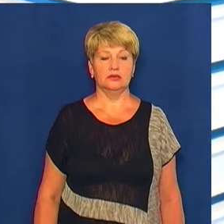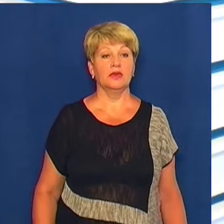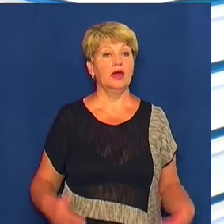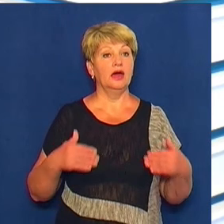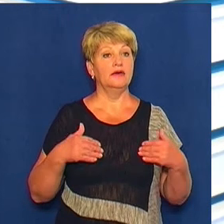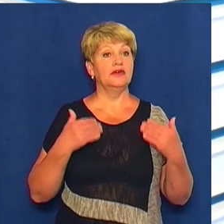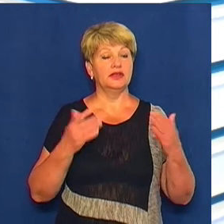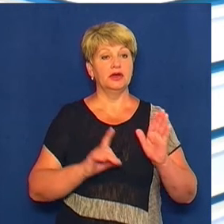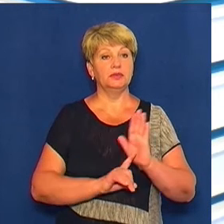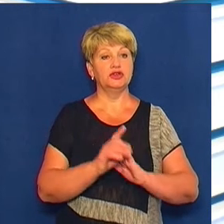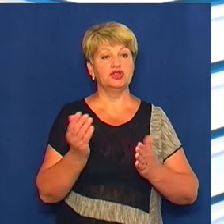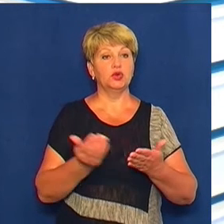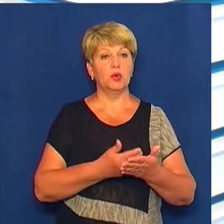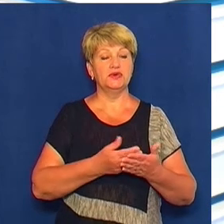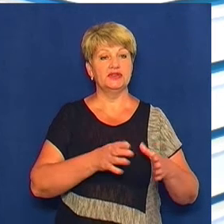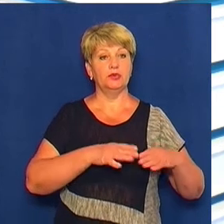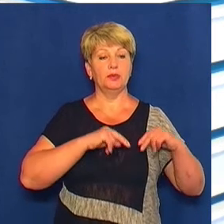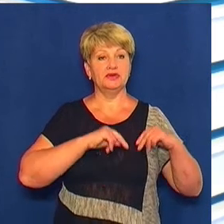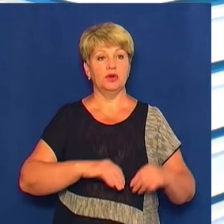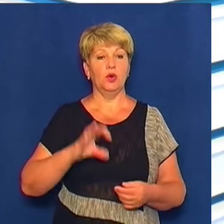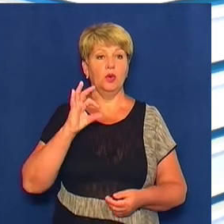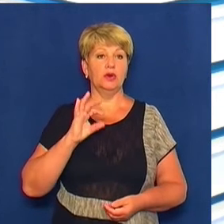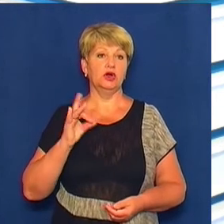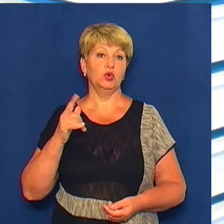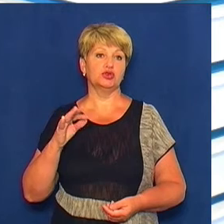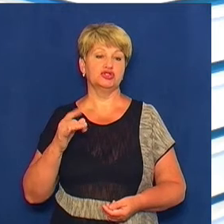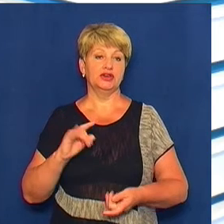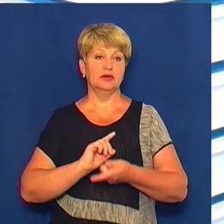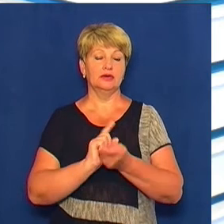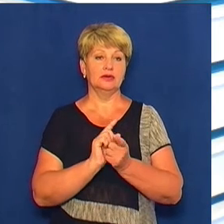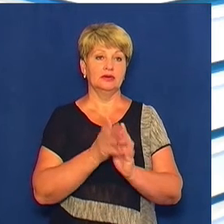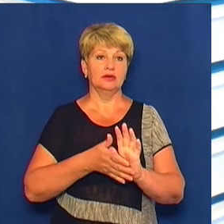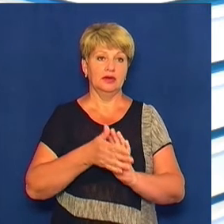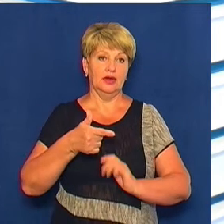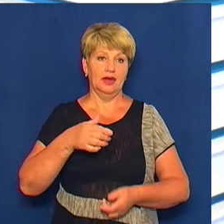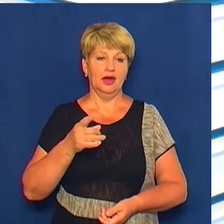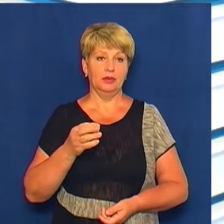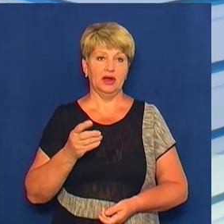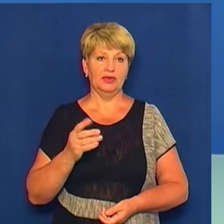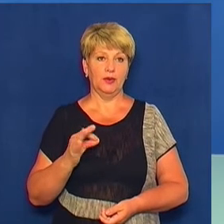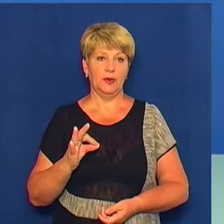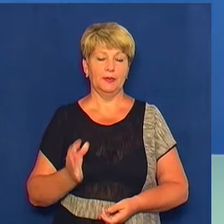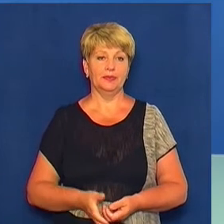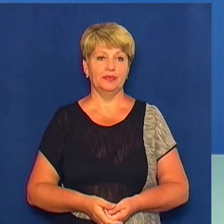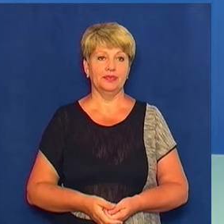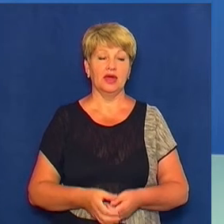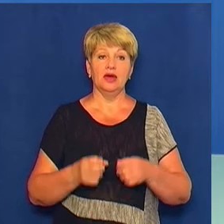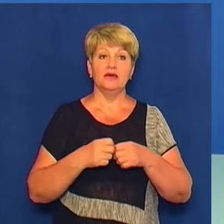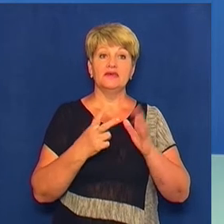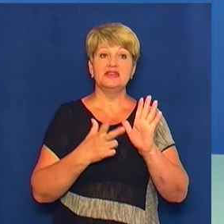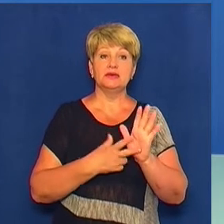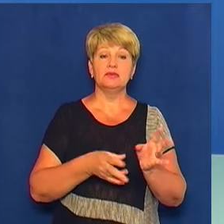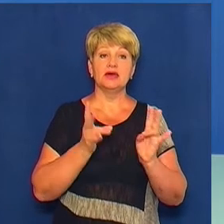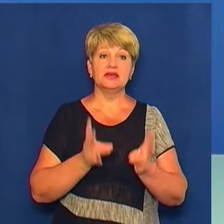Вітаю в ефірі Суспільного новини. У студії працює Ольга Гуржі, переклад жестової мови Галина Абраменко. 18